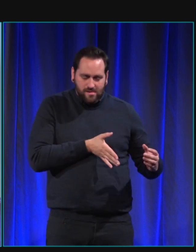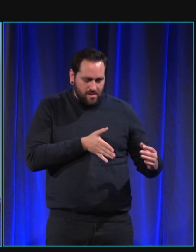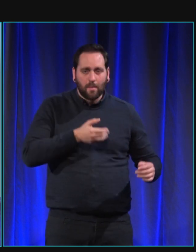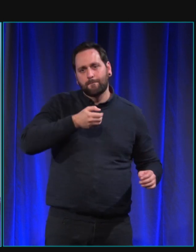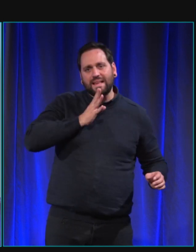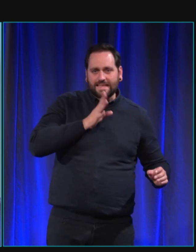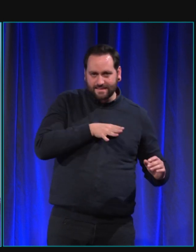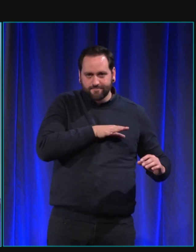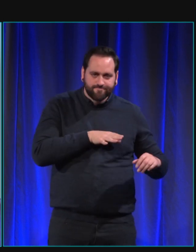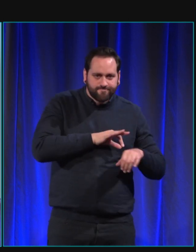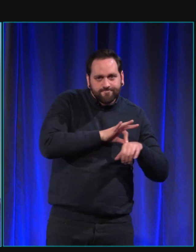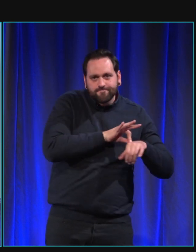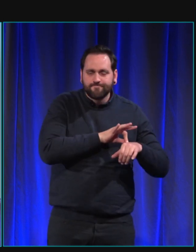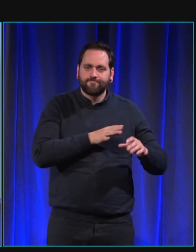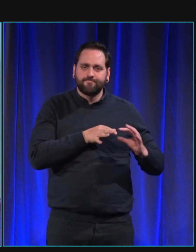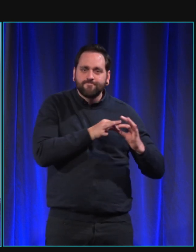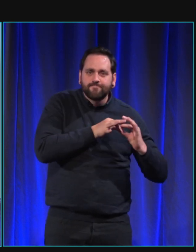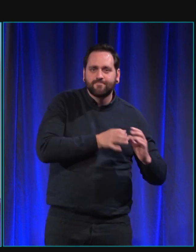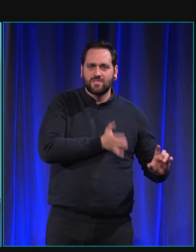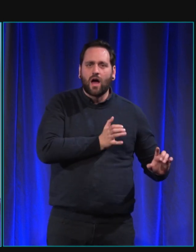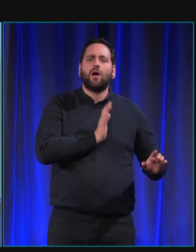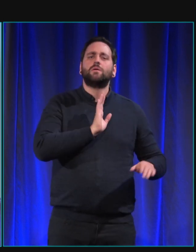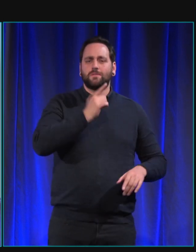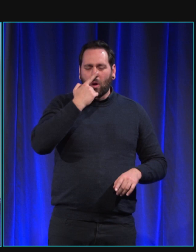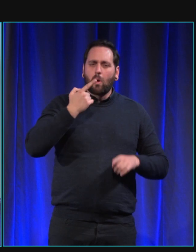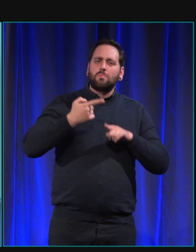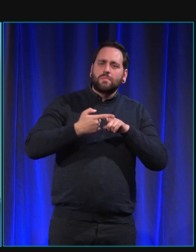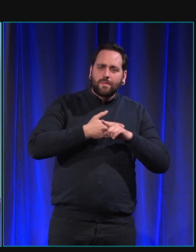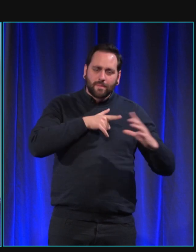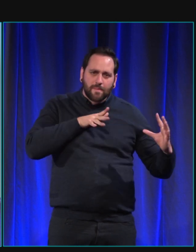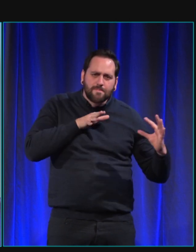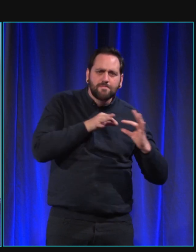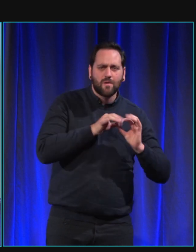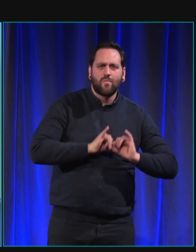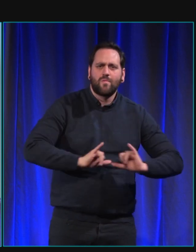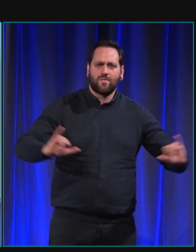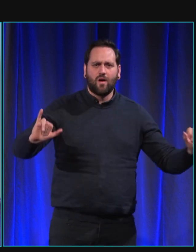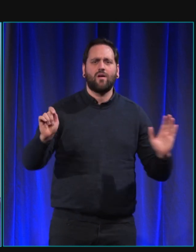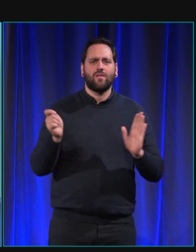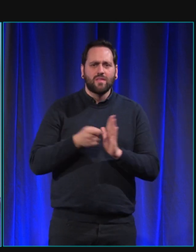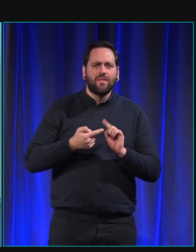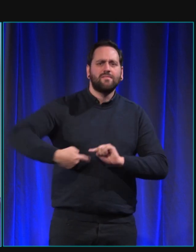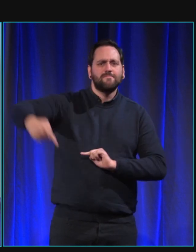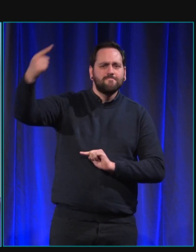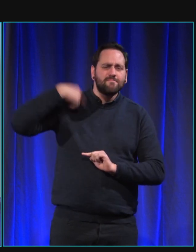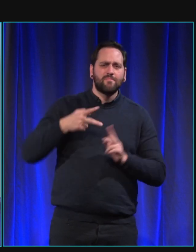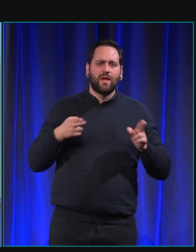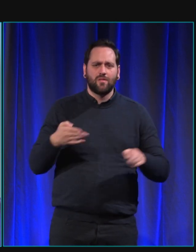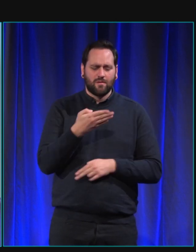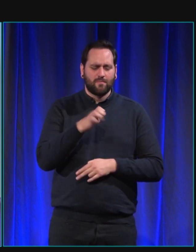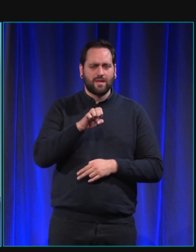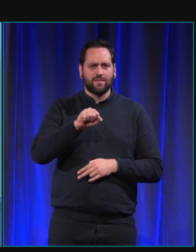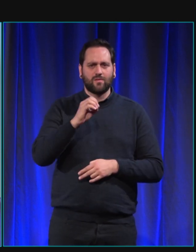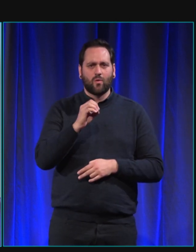l'homme et le chien. On retrouve notamment des tombeaux qui datent du Mésolithique, où étaient enterrés des êtres humains avec leurs chiens,